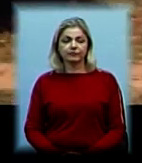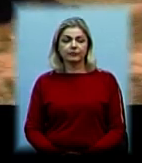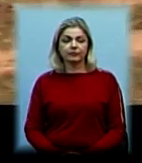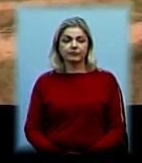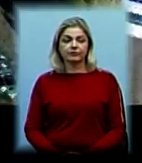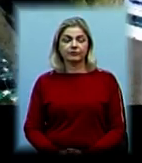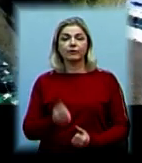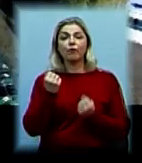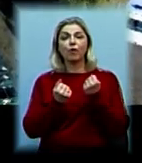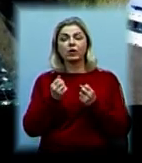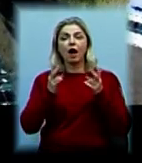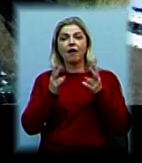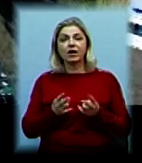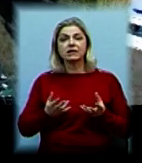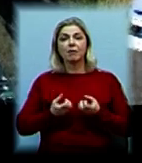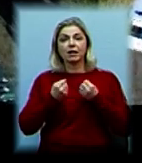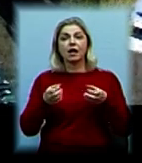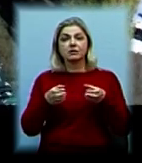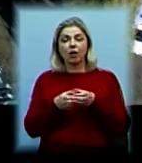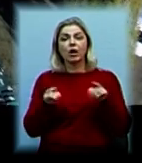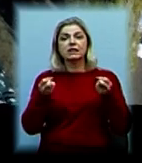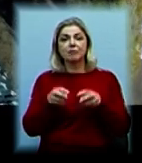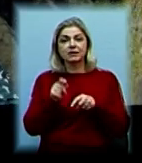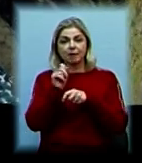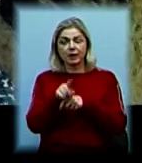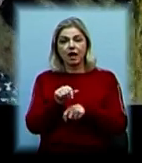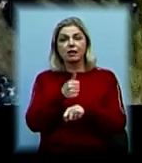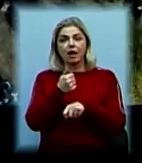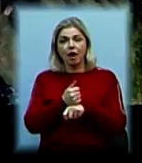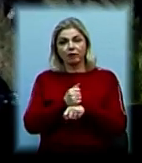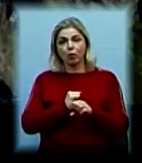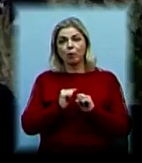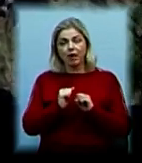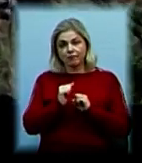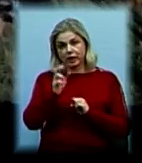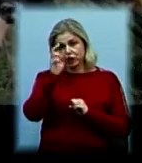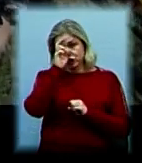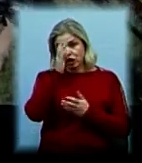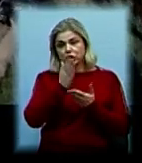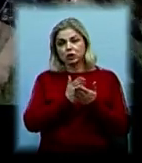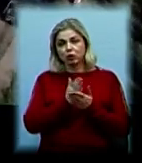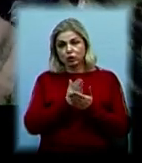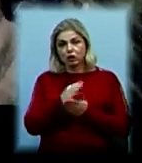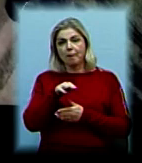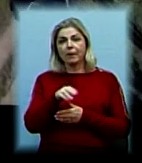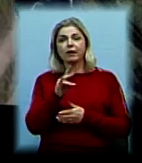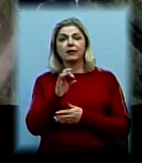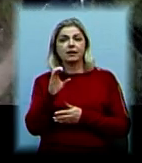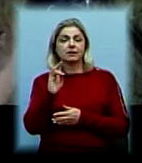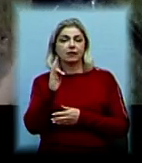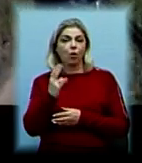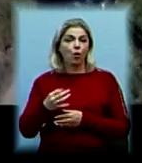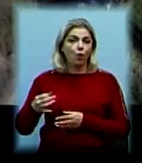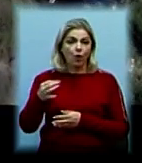Водії аварійно-рятувального загону спеціального призначення головного управління Державної служби України з надзвичайних ситуацій у Миколаївській області